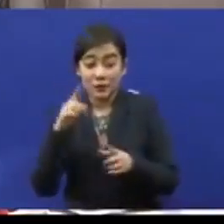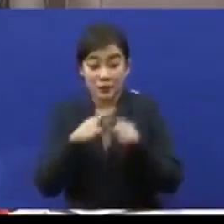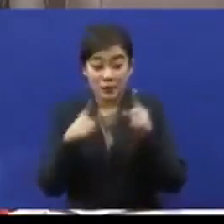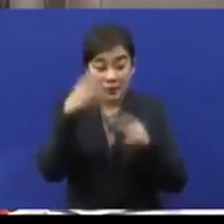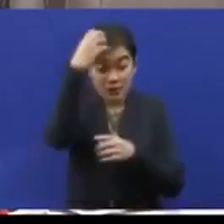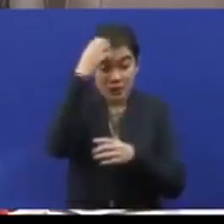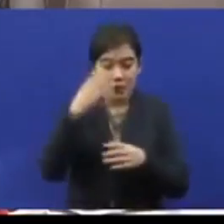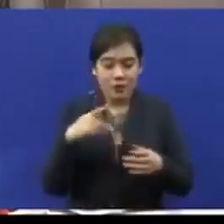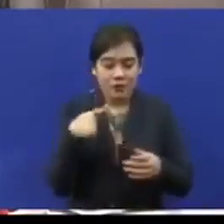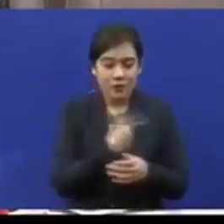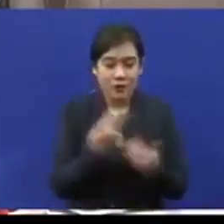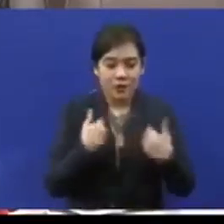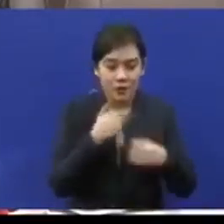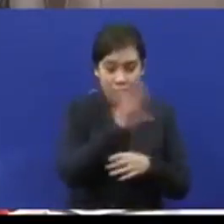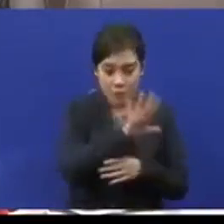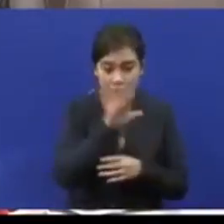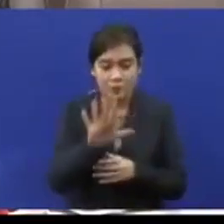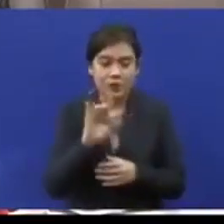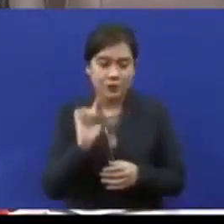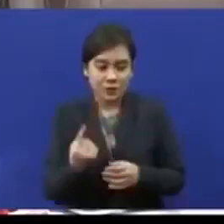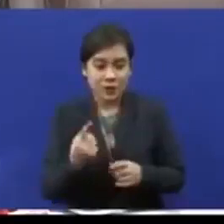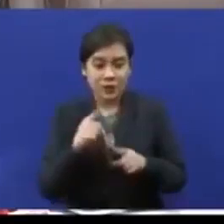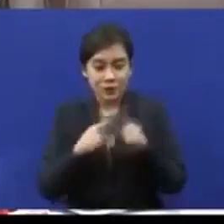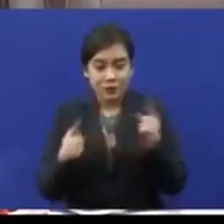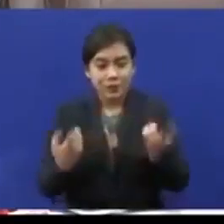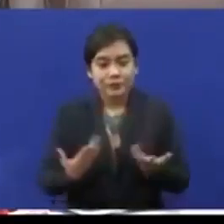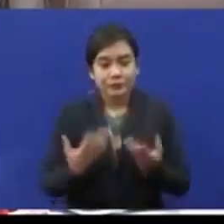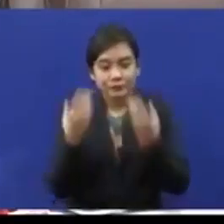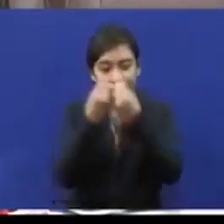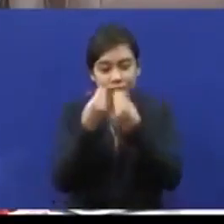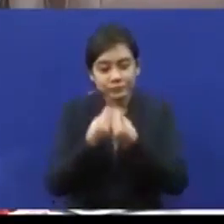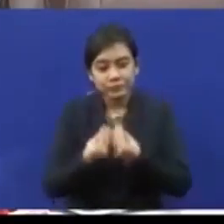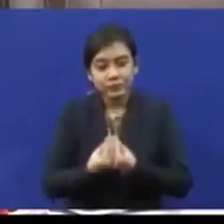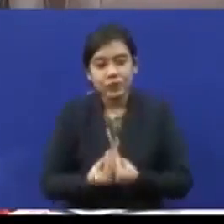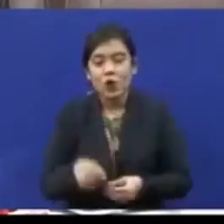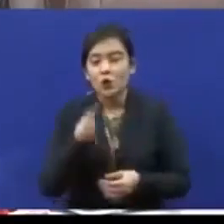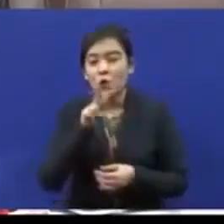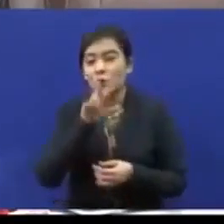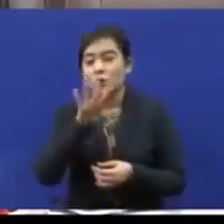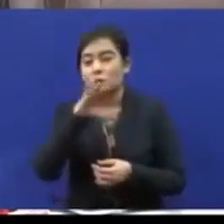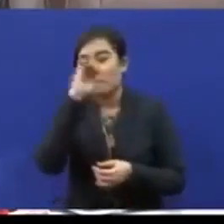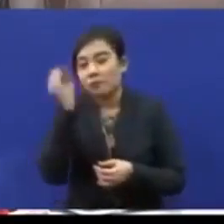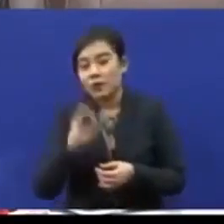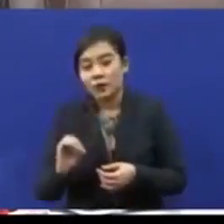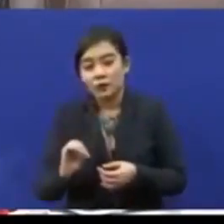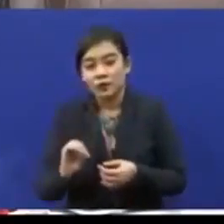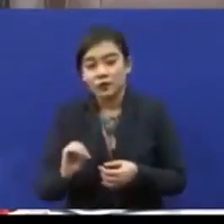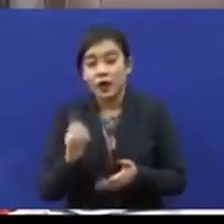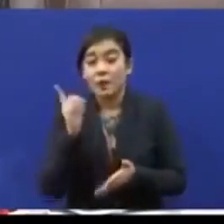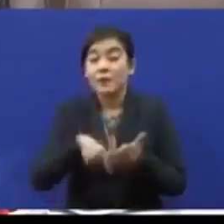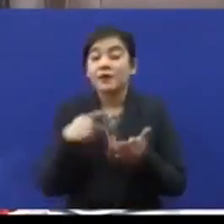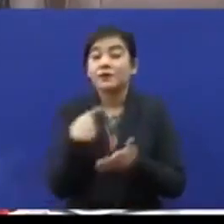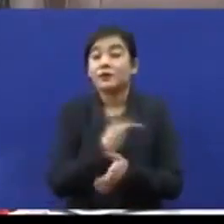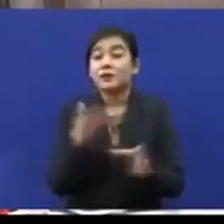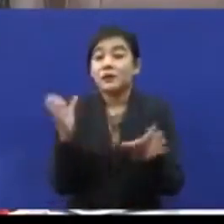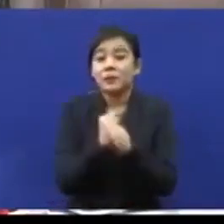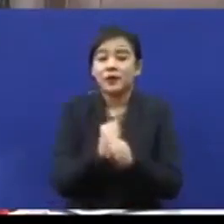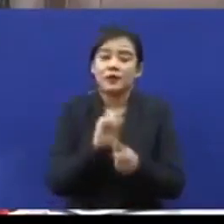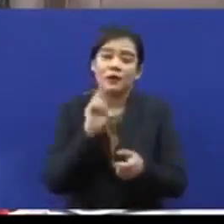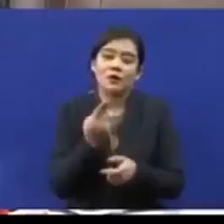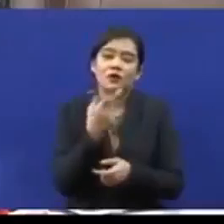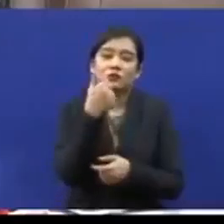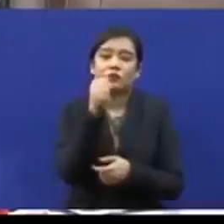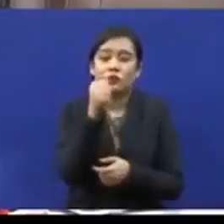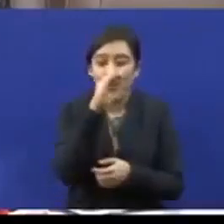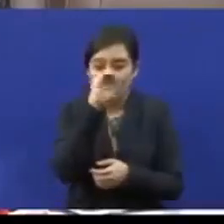55 buah sahaja tetapi populasi kita adalah 25% apa yang kita dapat adalah 10%